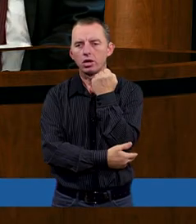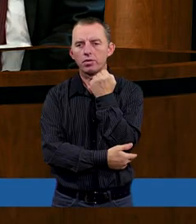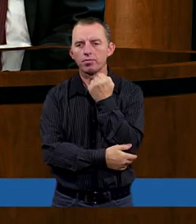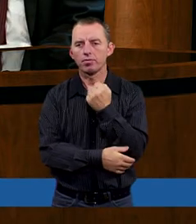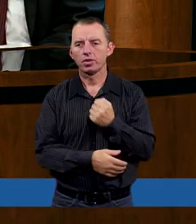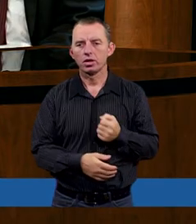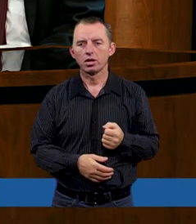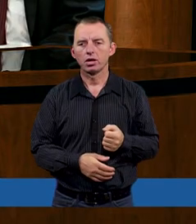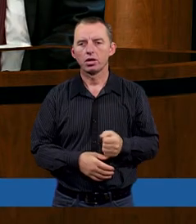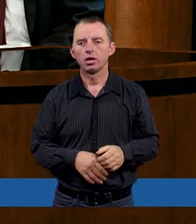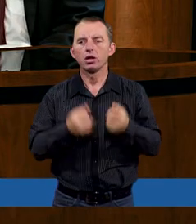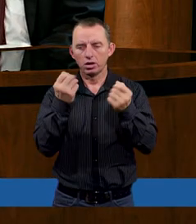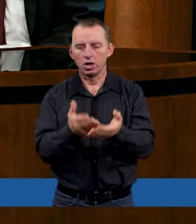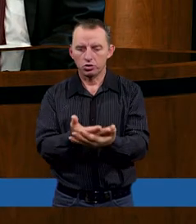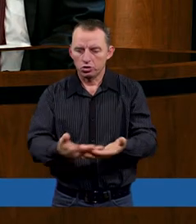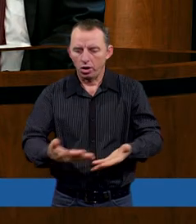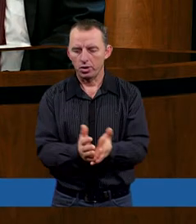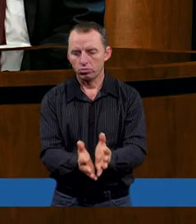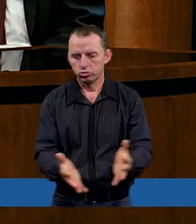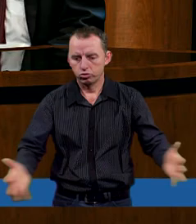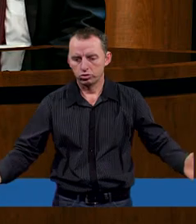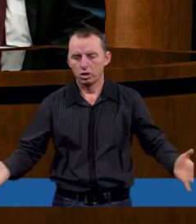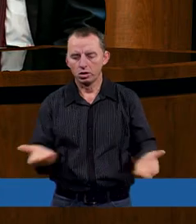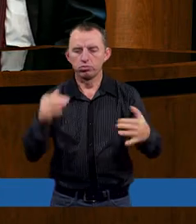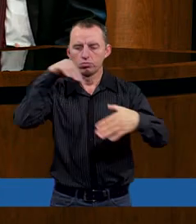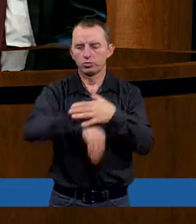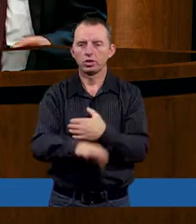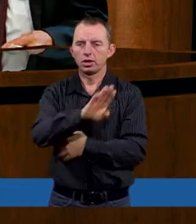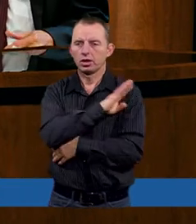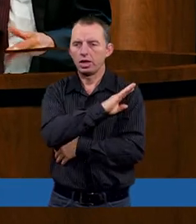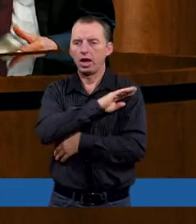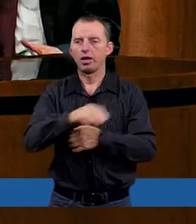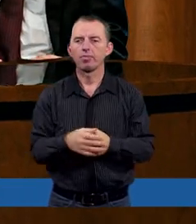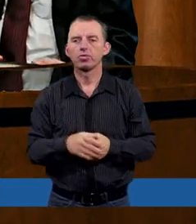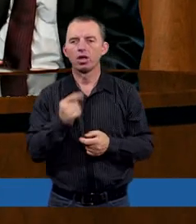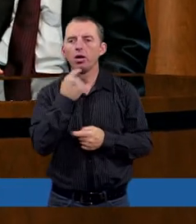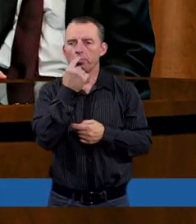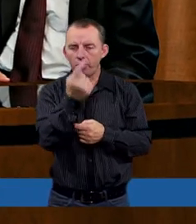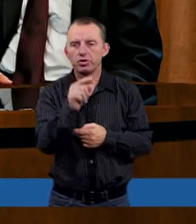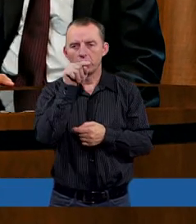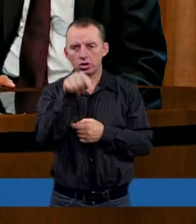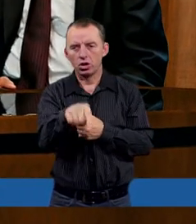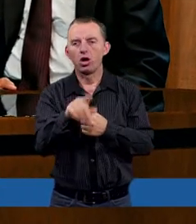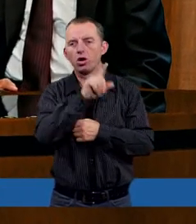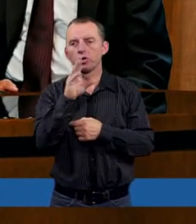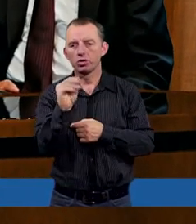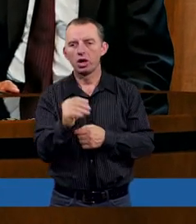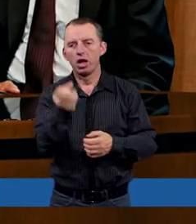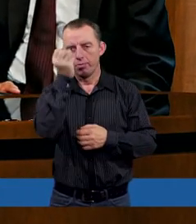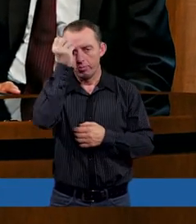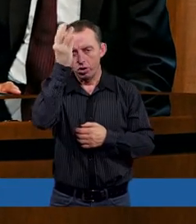Ziemia roztąpiła się pod nimi, zginęli. A Stero? Chciałam powiedzieć to, że